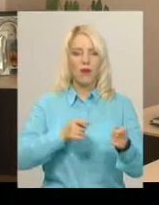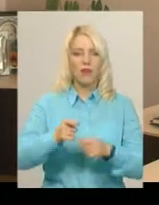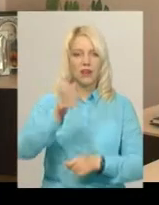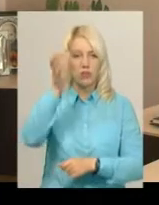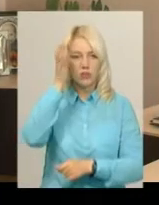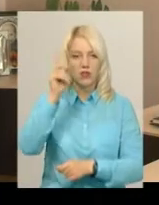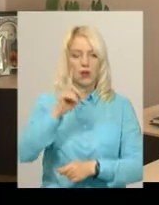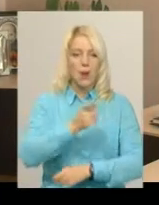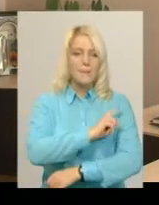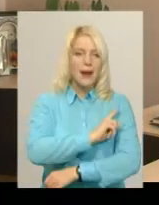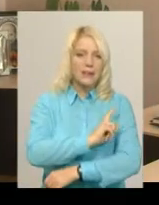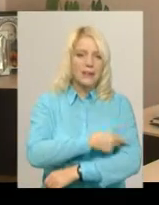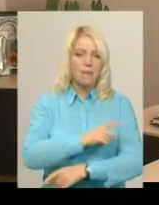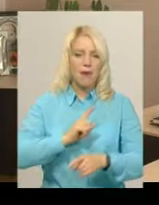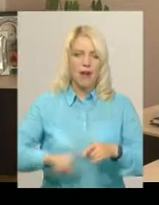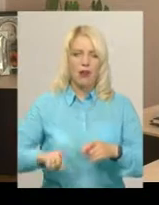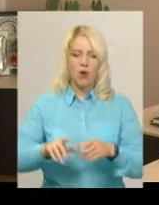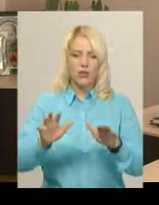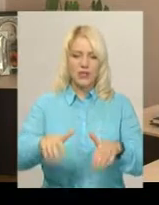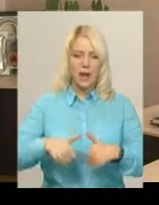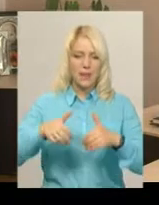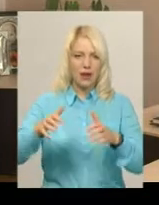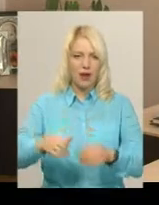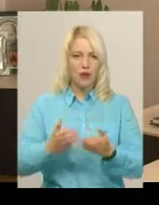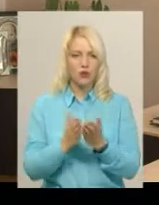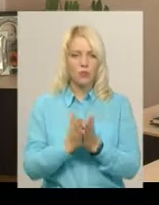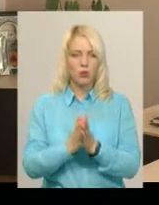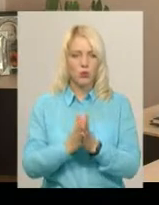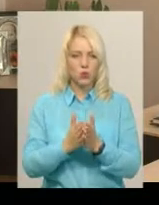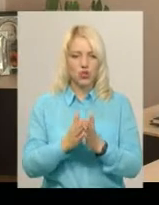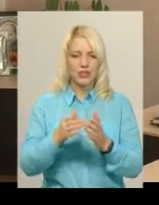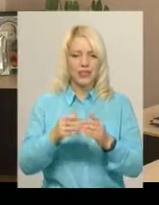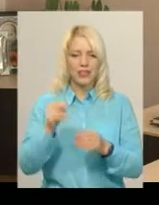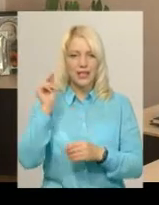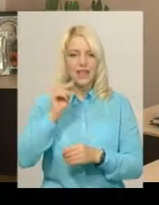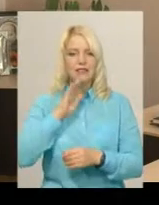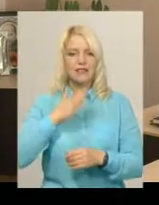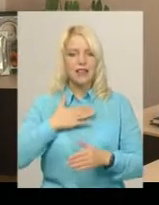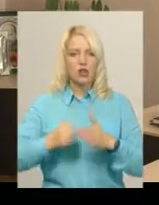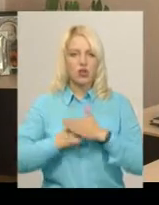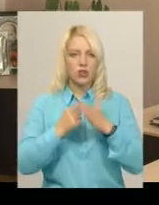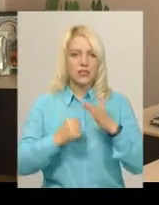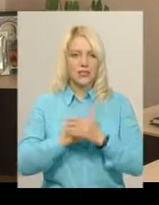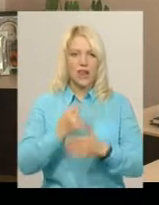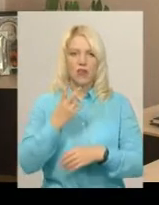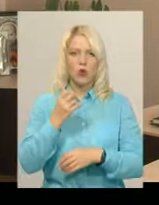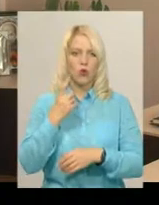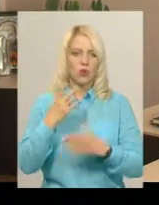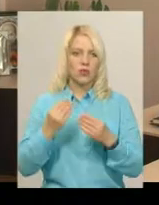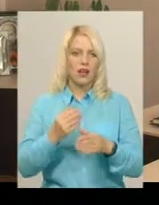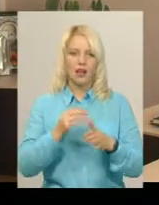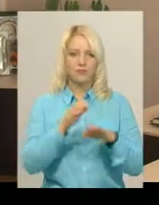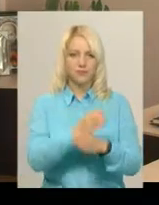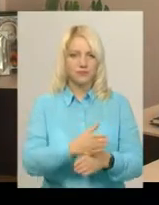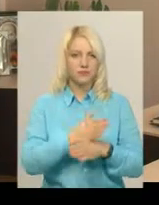максимально оперативно забирають підручники із нашого складу. Фактично, більше дня-двох підручники на